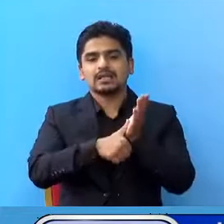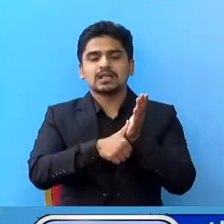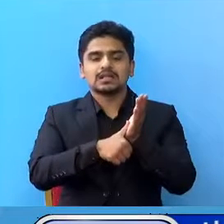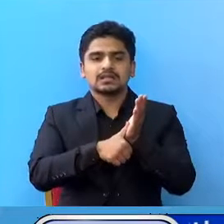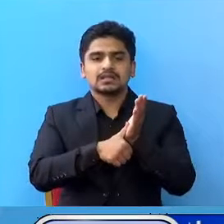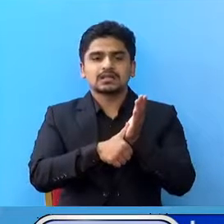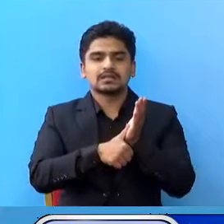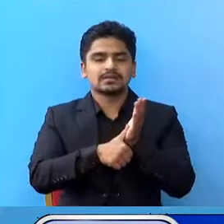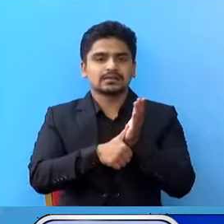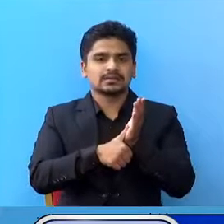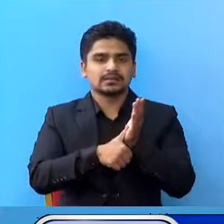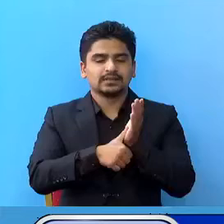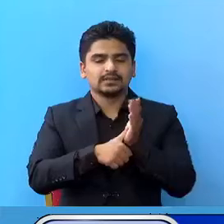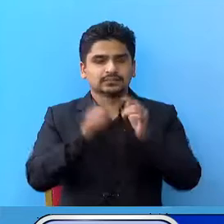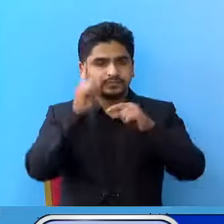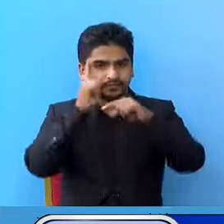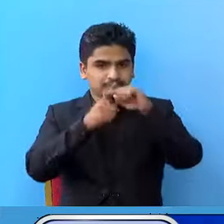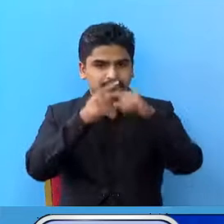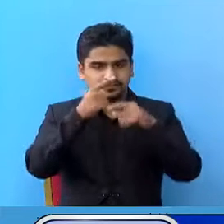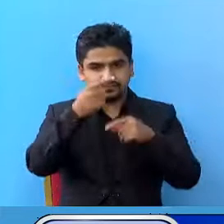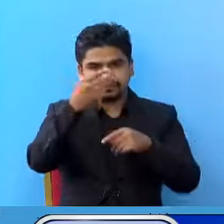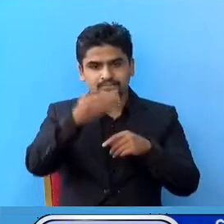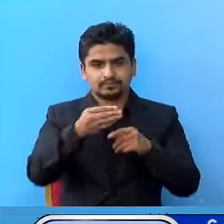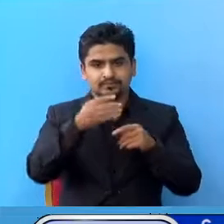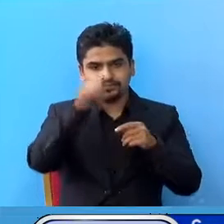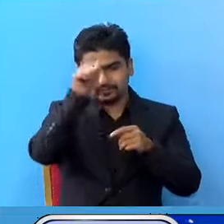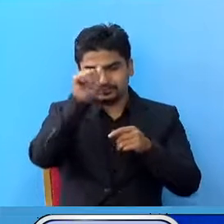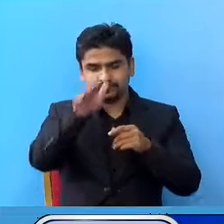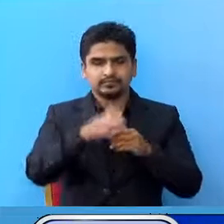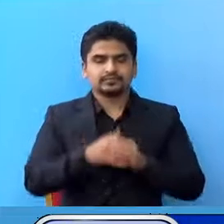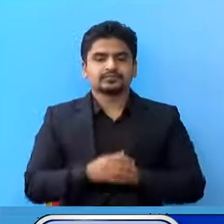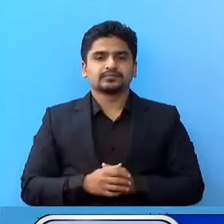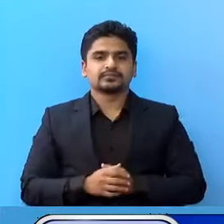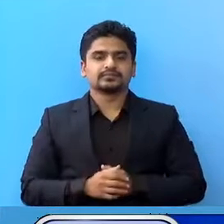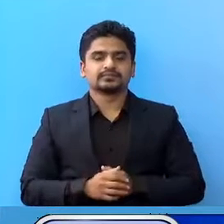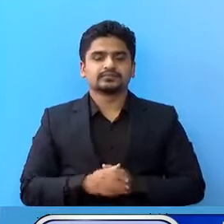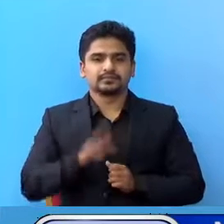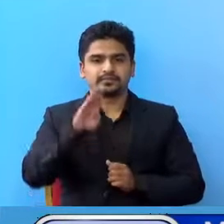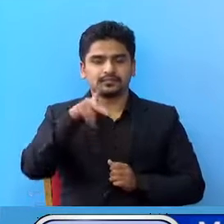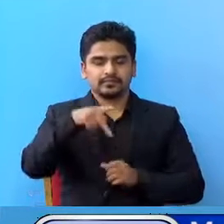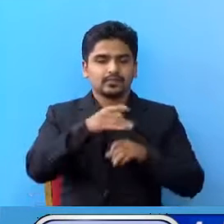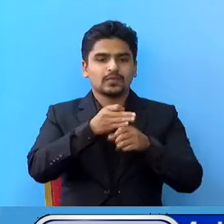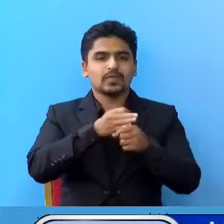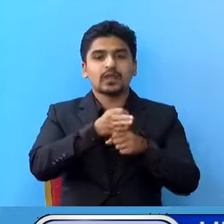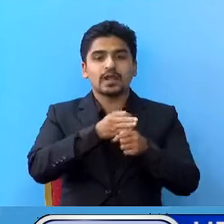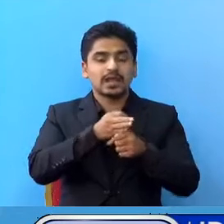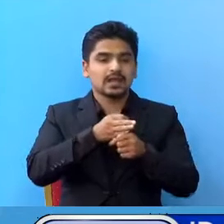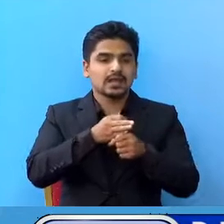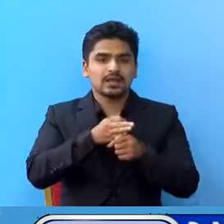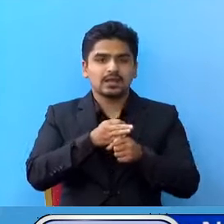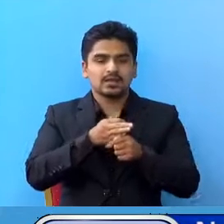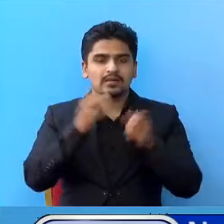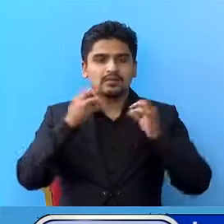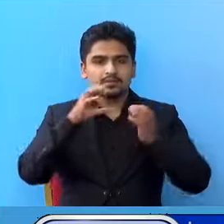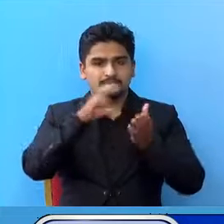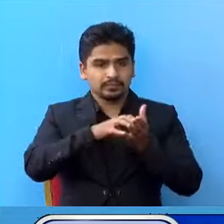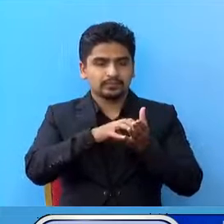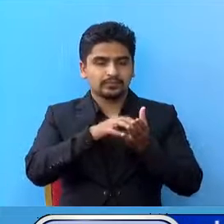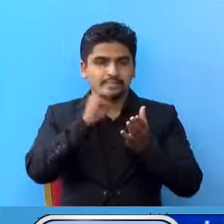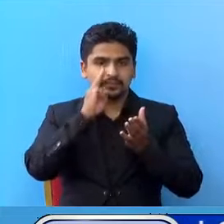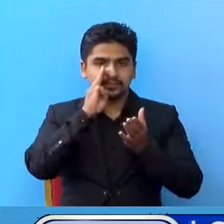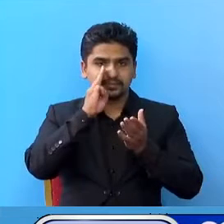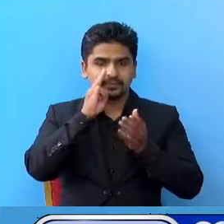पोजिटिव हुने अरुको विवराण पेस गरदा छो, बिपे कोईराला स्वास्त बिज्यान पर्तिष्टान दरान मा